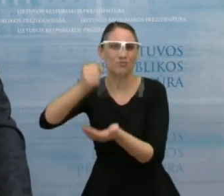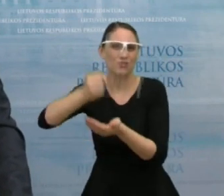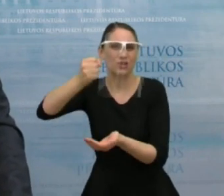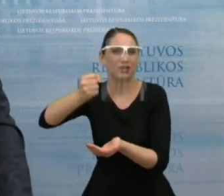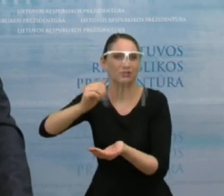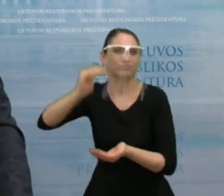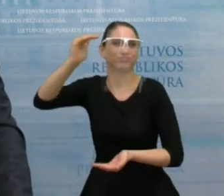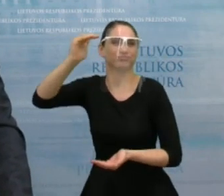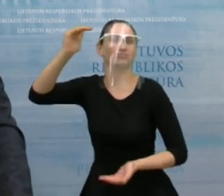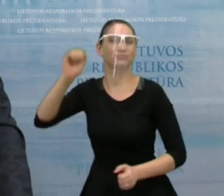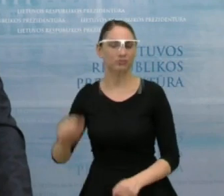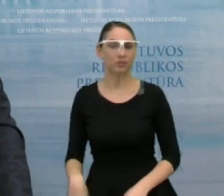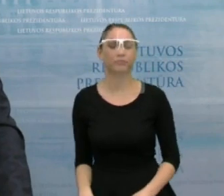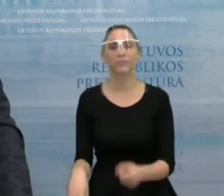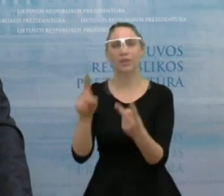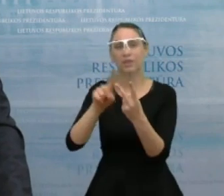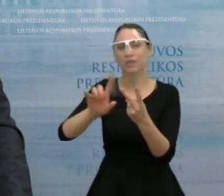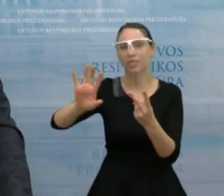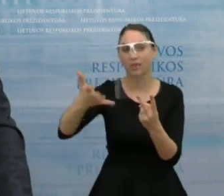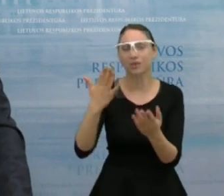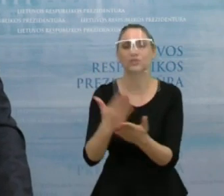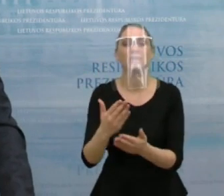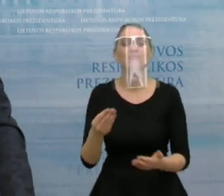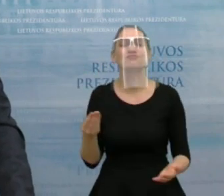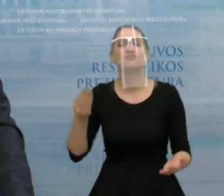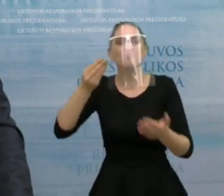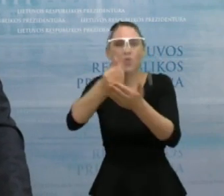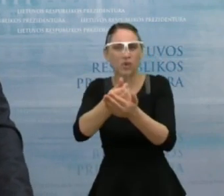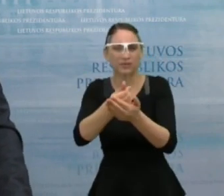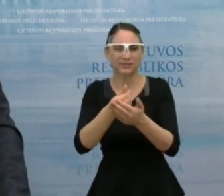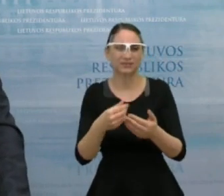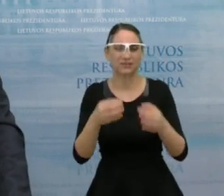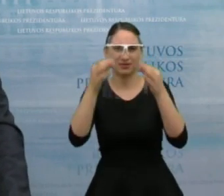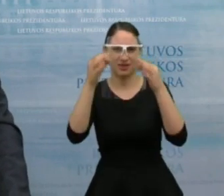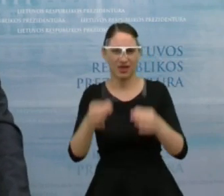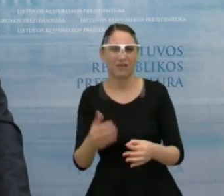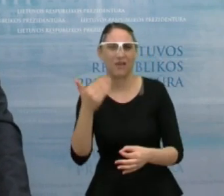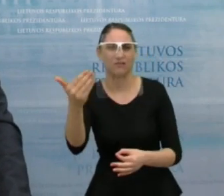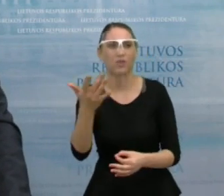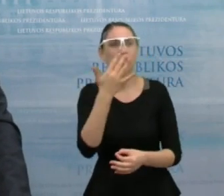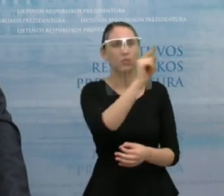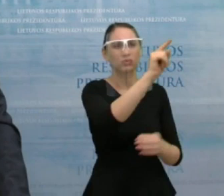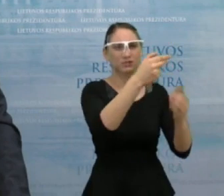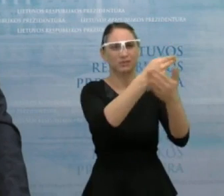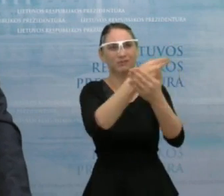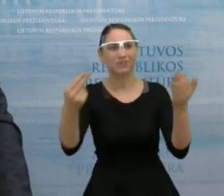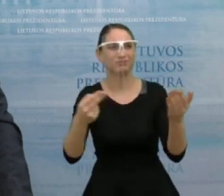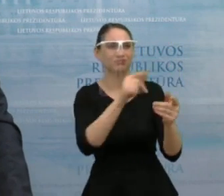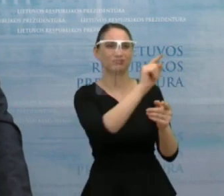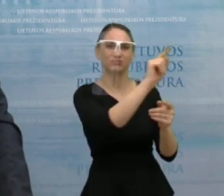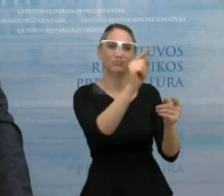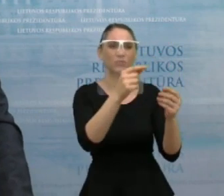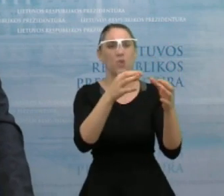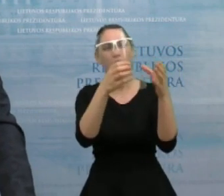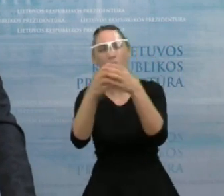Antras kelias yra mokestinio teisingumo didinimas. Čia vėlgi ir tarptautinės organizacijos nekartai yra minėsias, kad